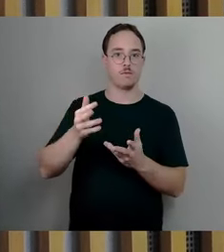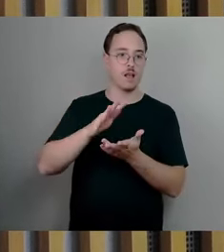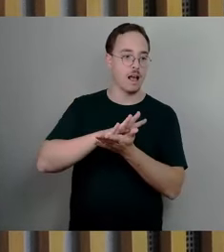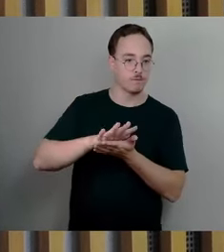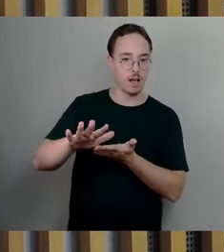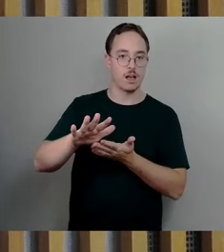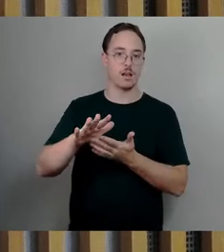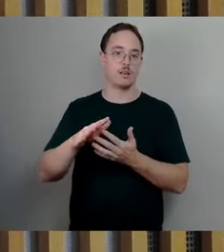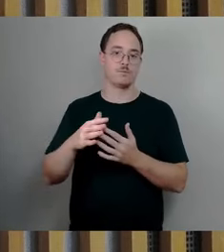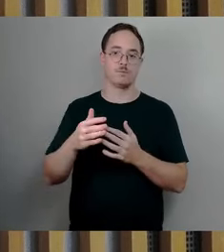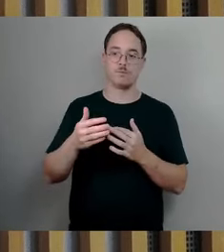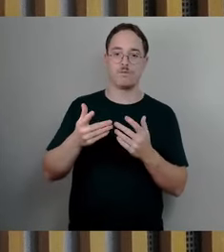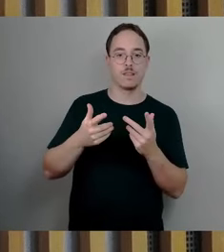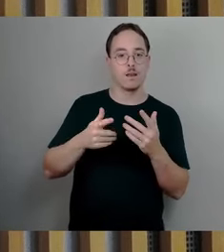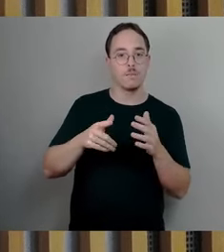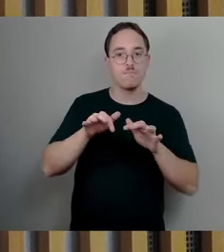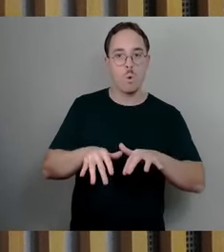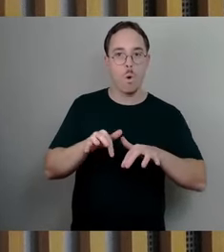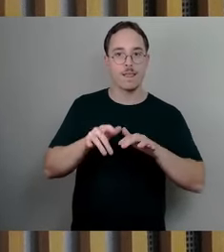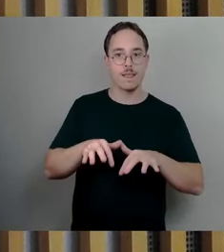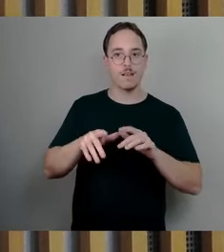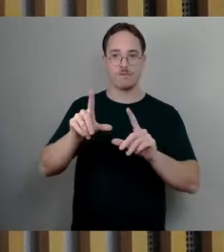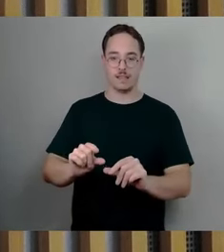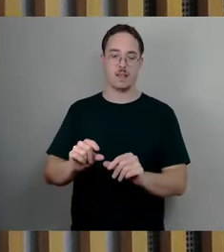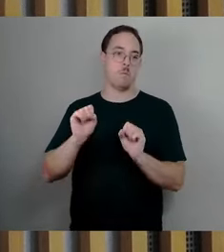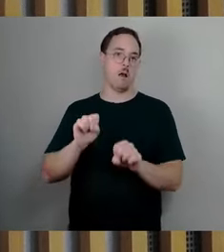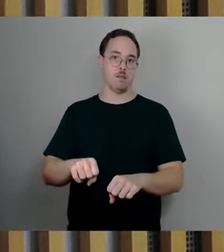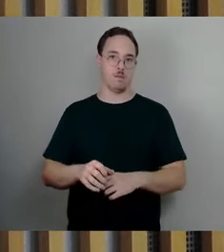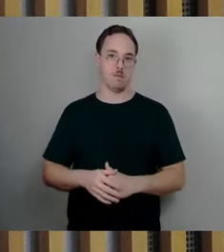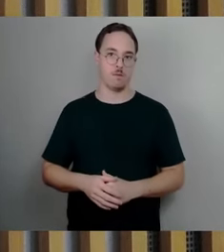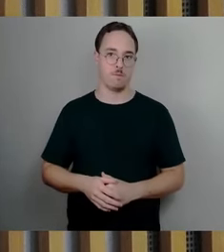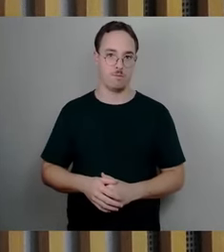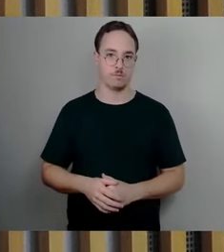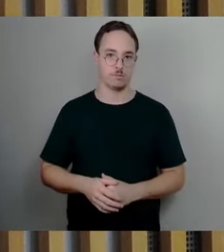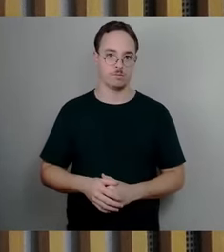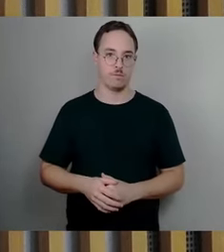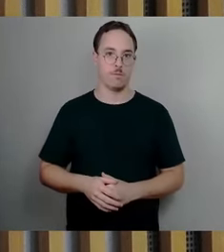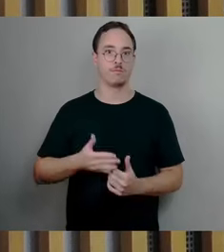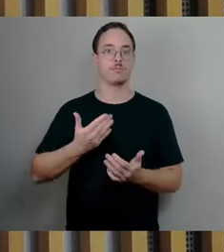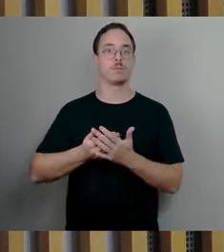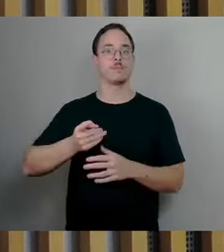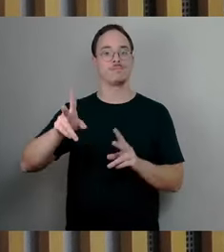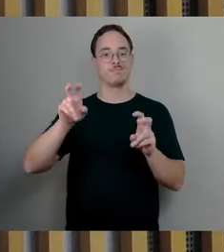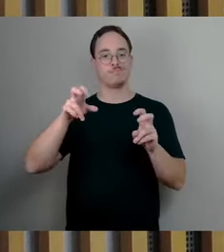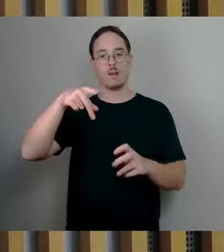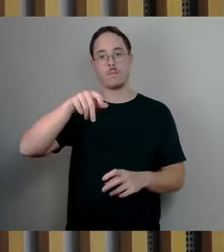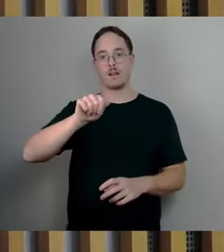stattfinden kann. Und hier haben sich die sogenannten Parklets, also diese